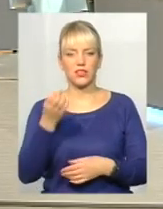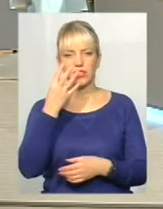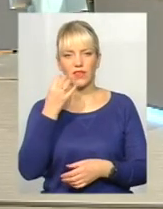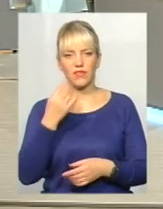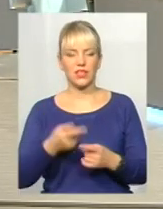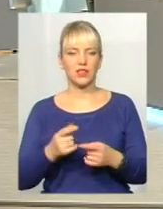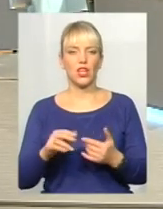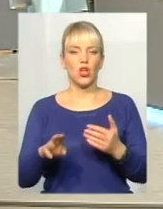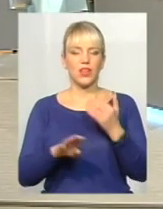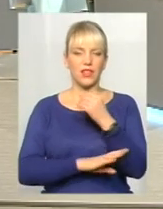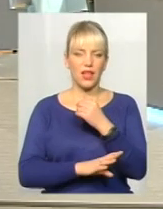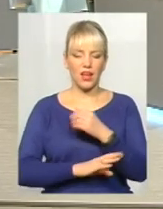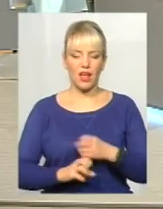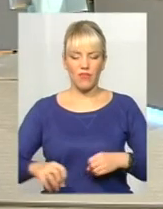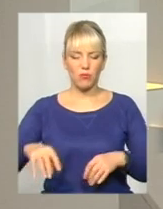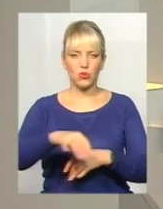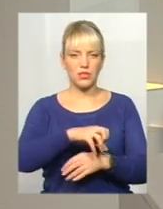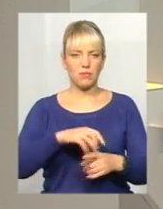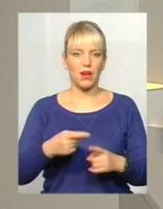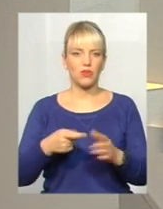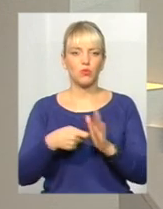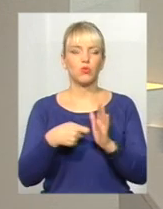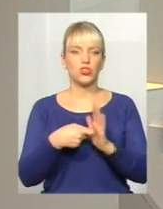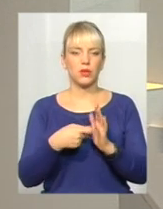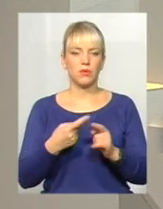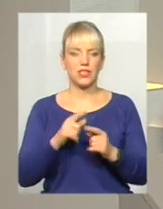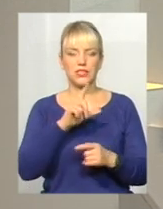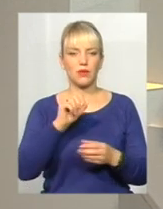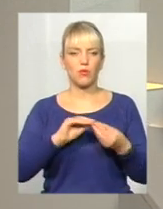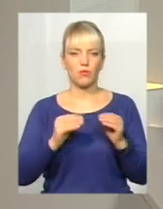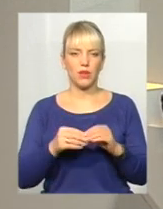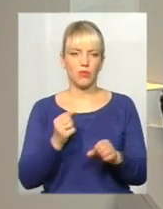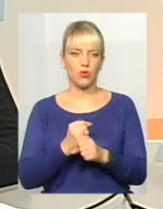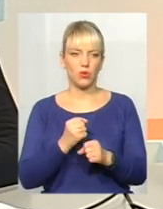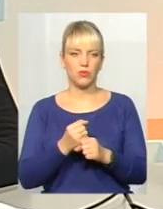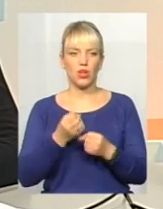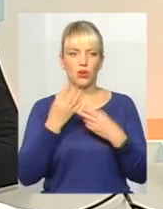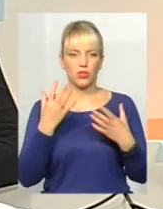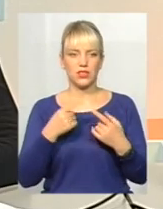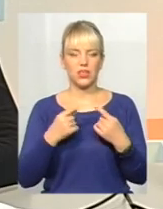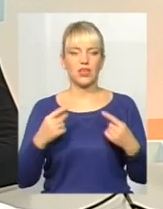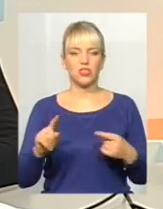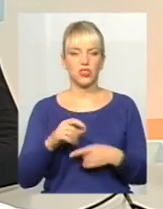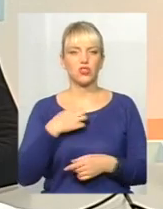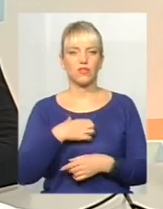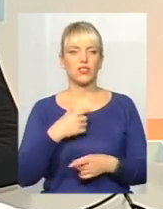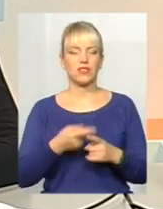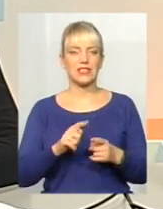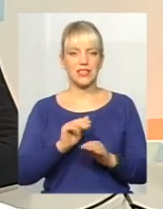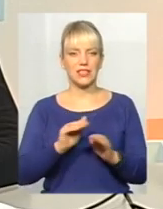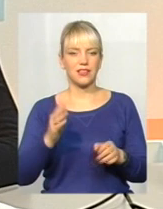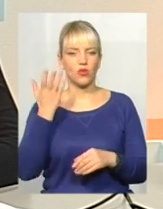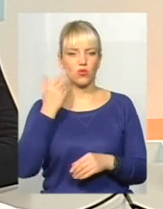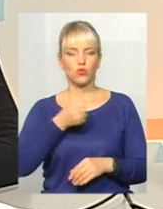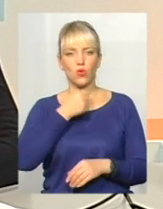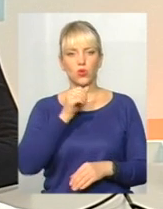підсыпають до дерев, які потребують пожилення. Вони із проблеми реально роблять класні практичні речі, але що важливо, це роблять діти. І коли дорослі